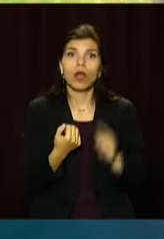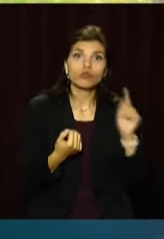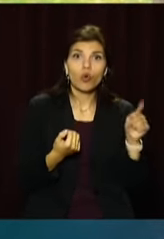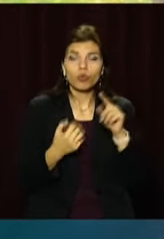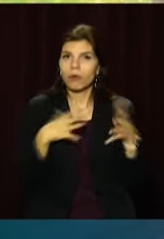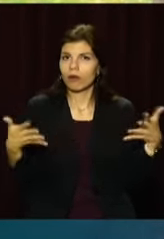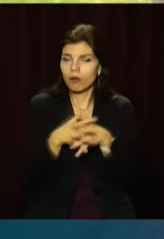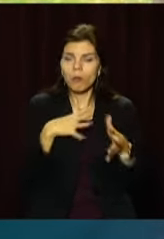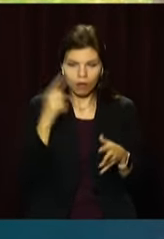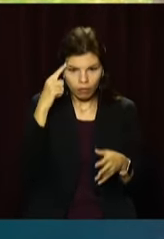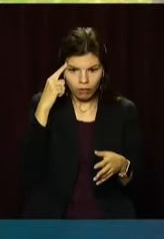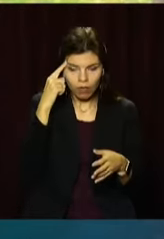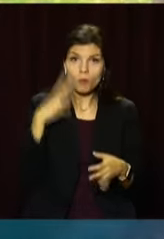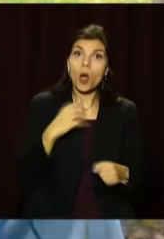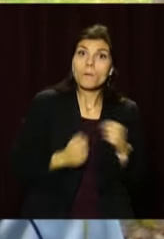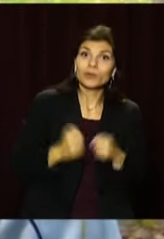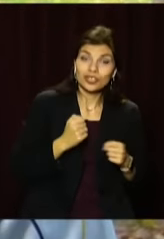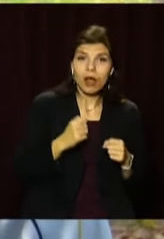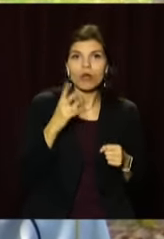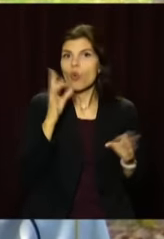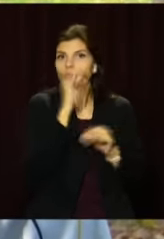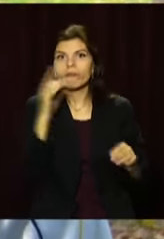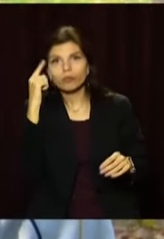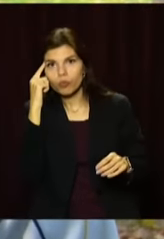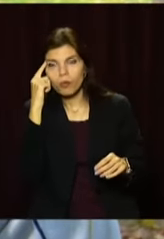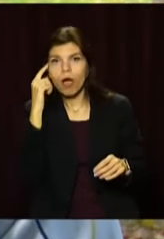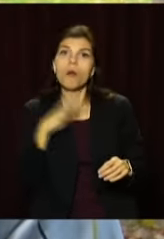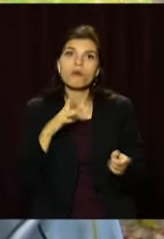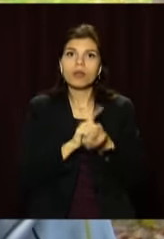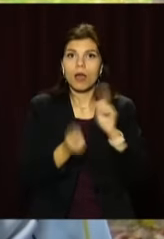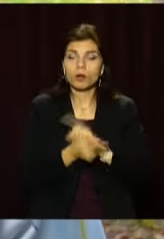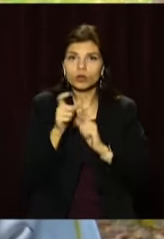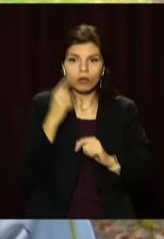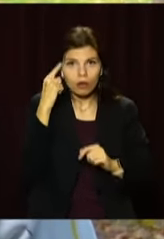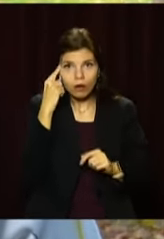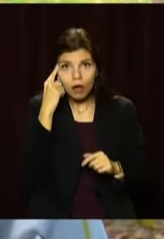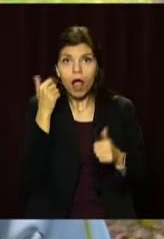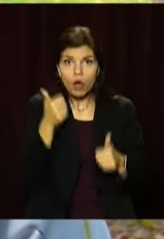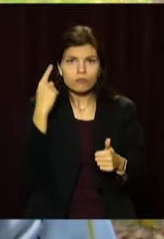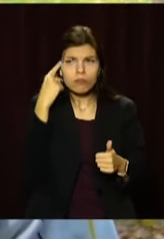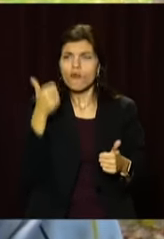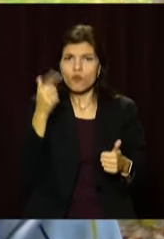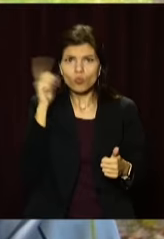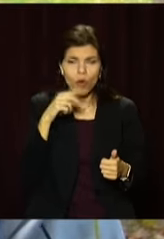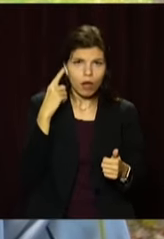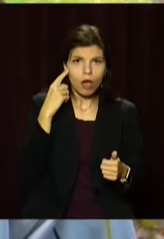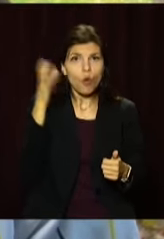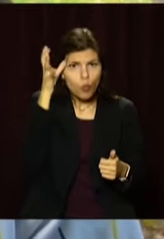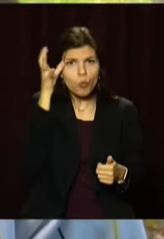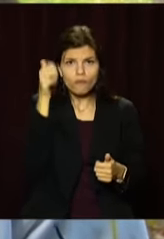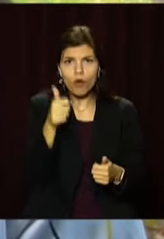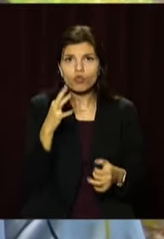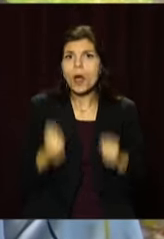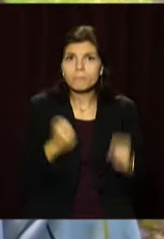і то зміщати. Іноді людина біжить швидко, але не встигла думати, а іноді наоборот. Чоловік, якщо, добре орієнтирується, умний, а